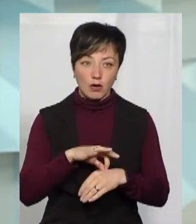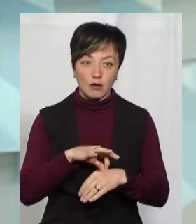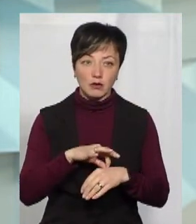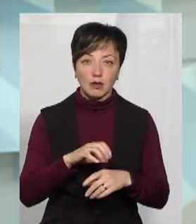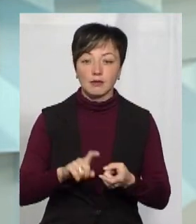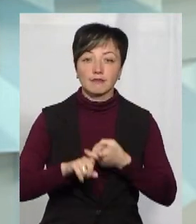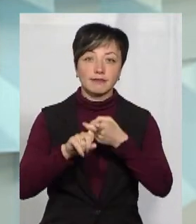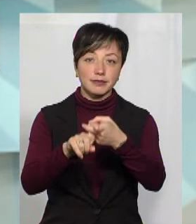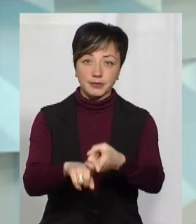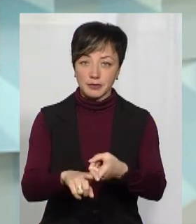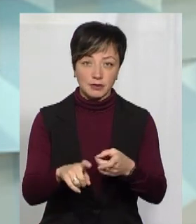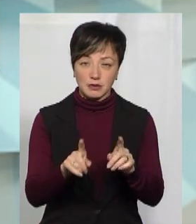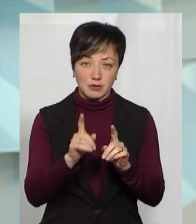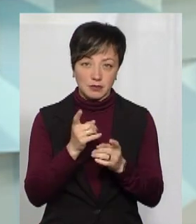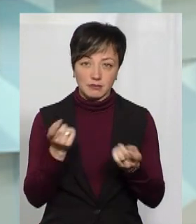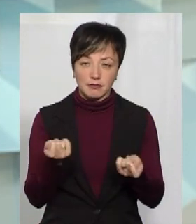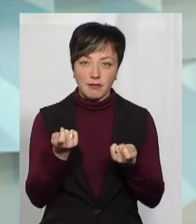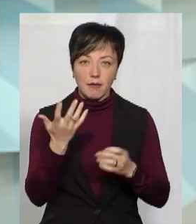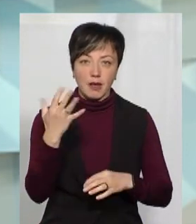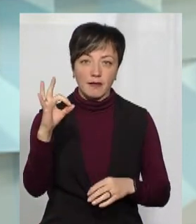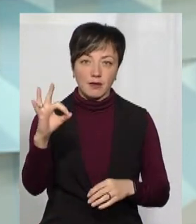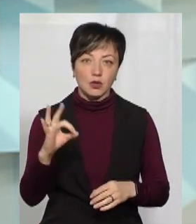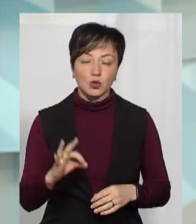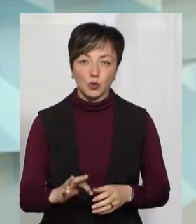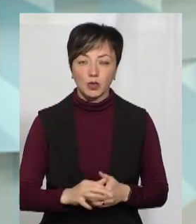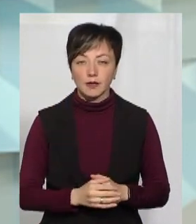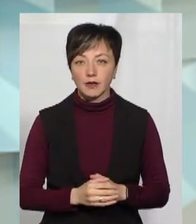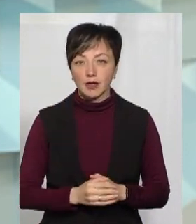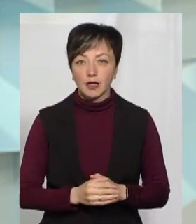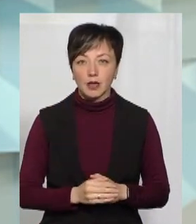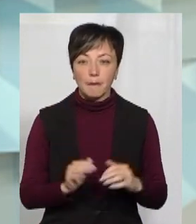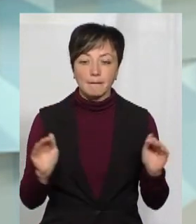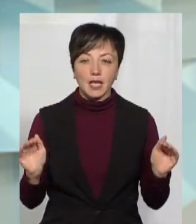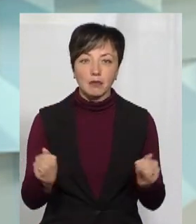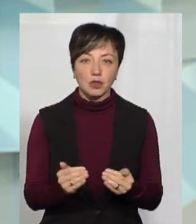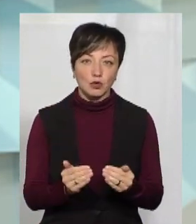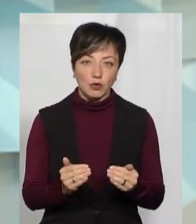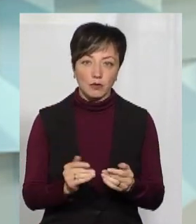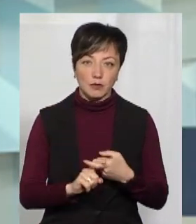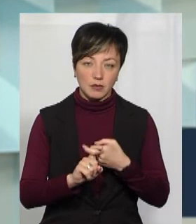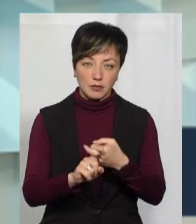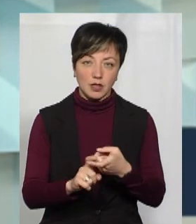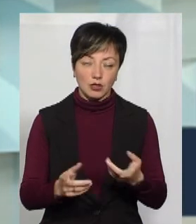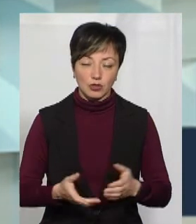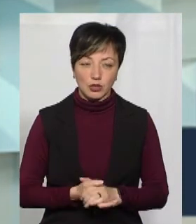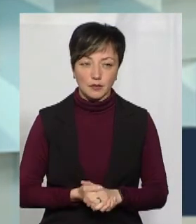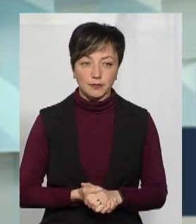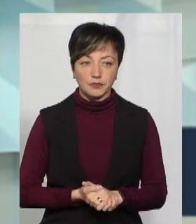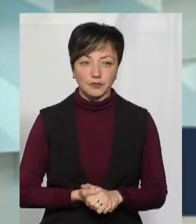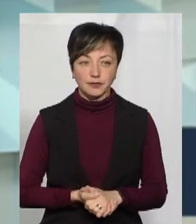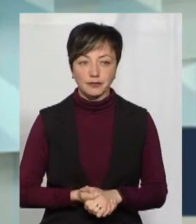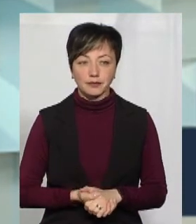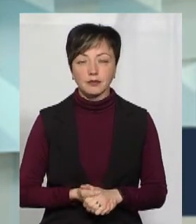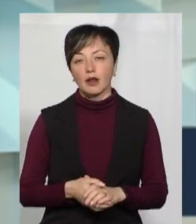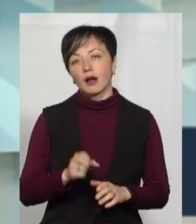вірогідність зараження іншої людини, на всього складає 5%. Тобто, ми мінімізуємо до мінімальних показників.